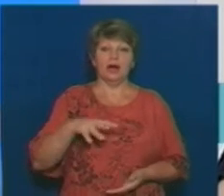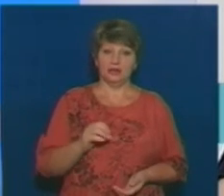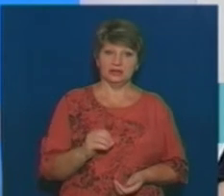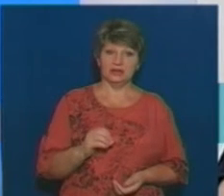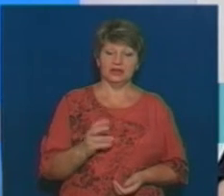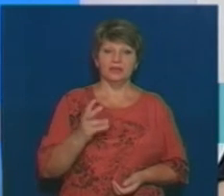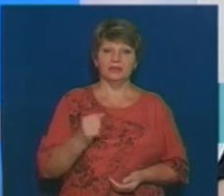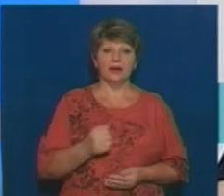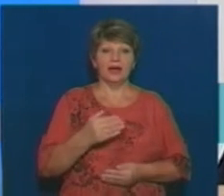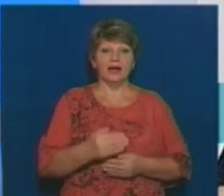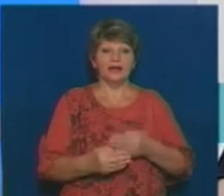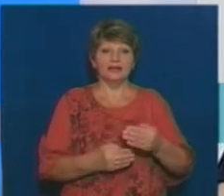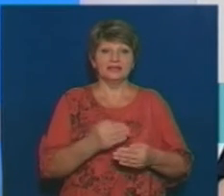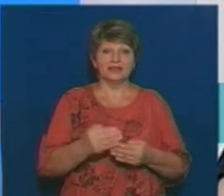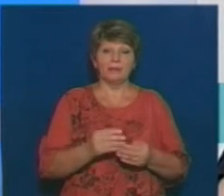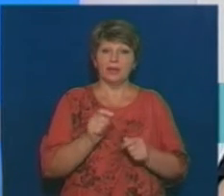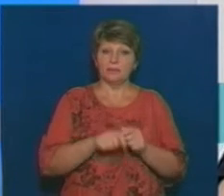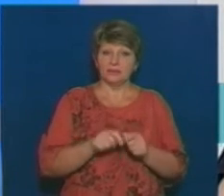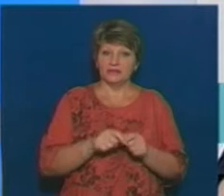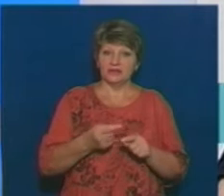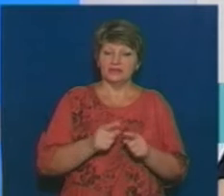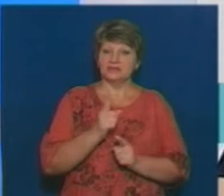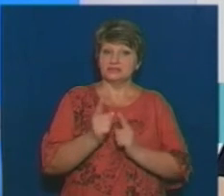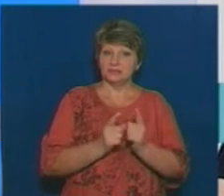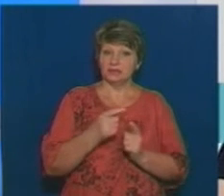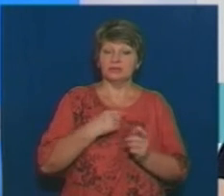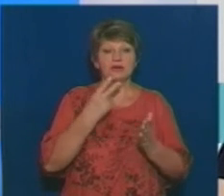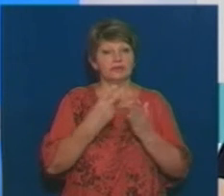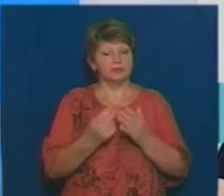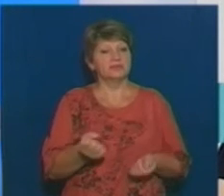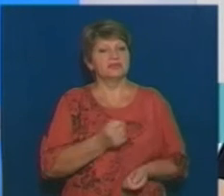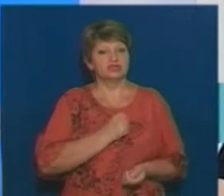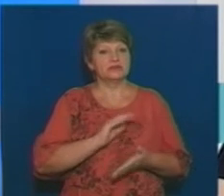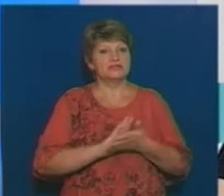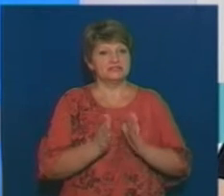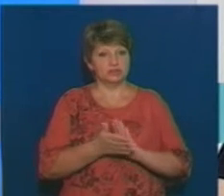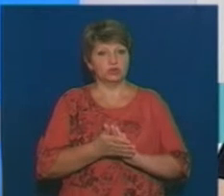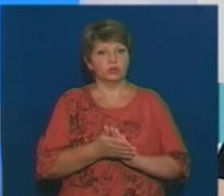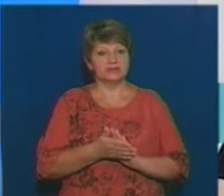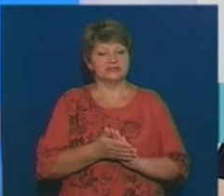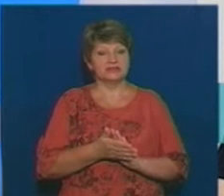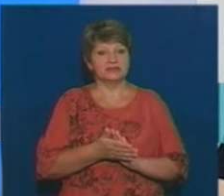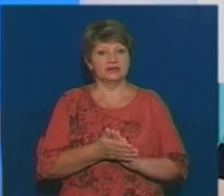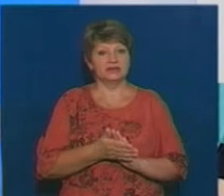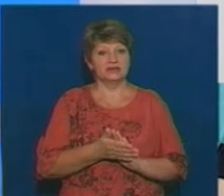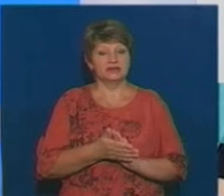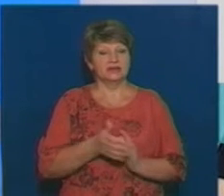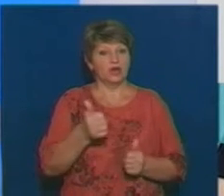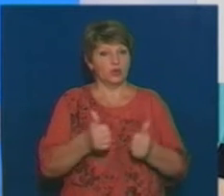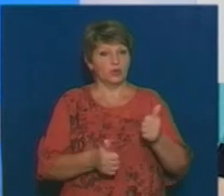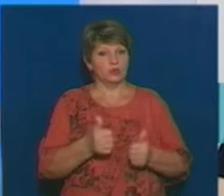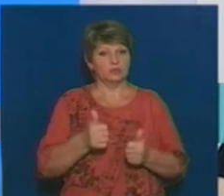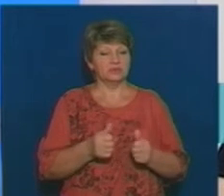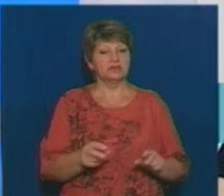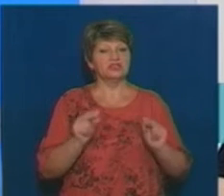етапі, коли дійсно перевірки цих змін, то ми бачимо, що, на жаль, ситуація в плані конкуренції,